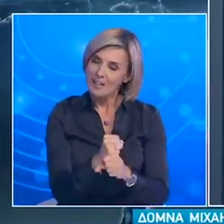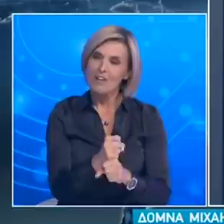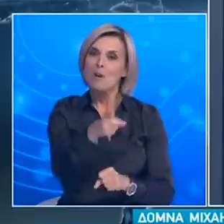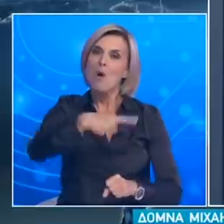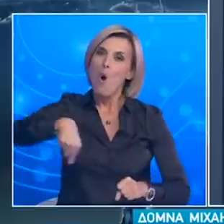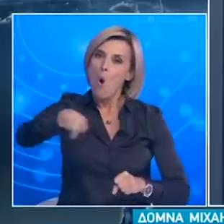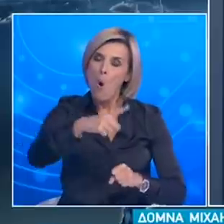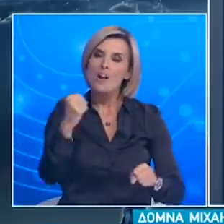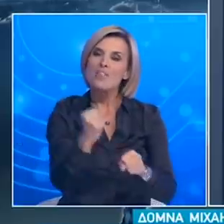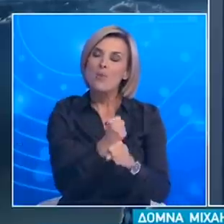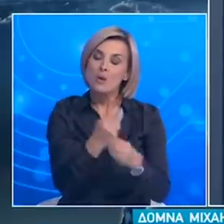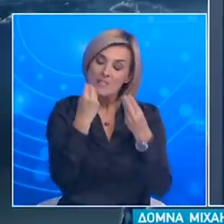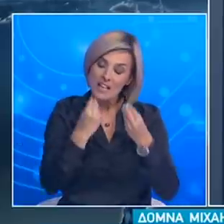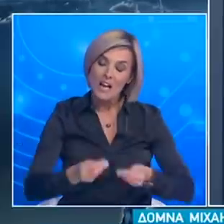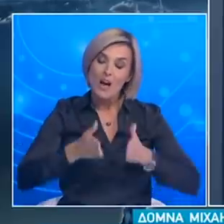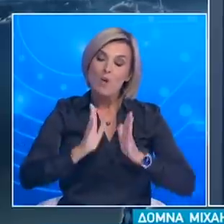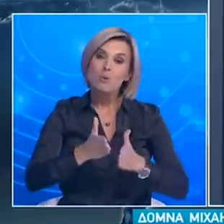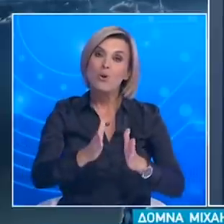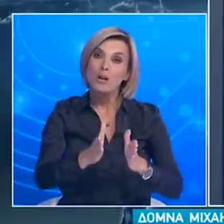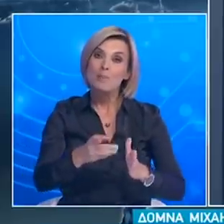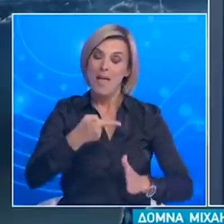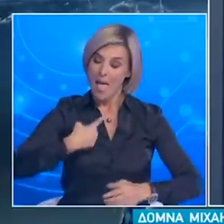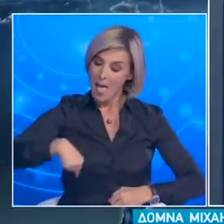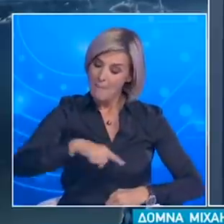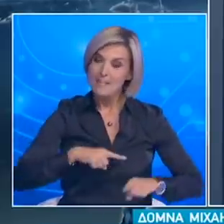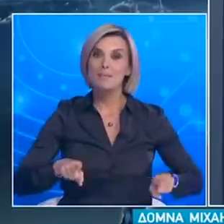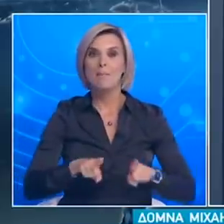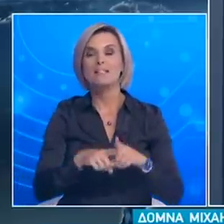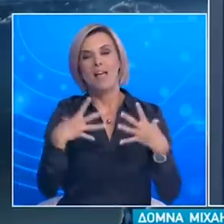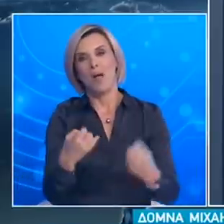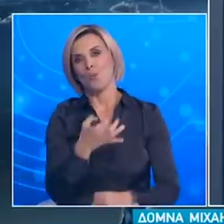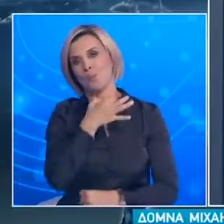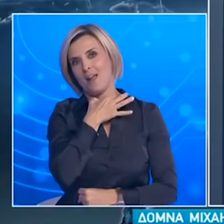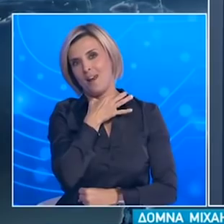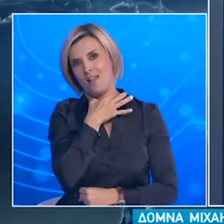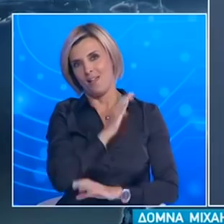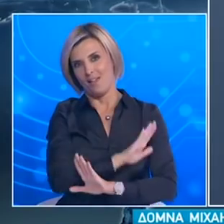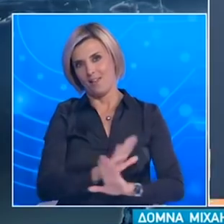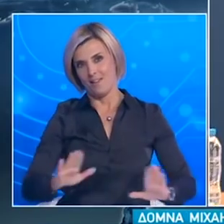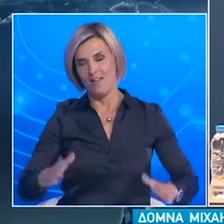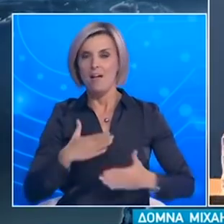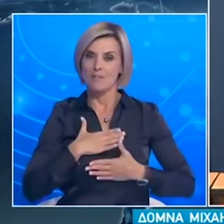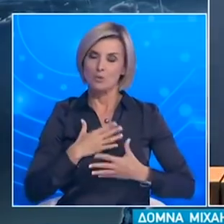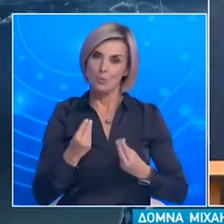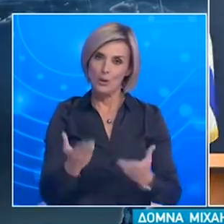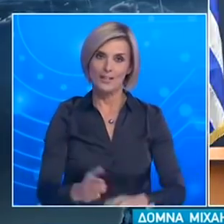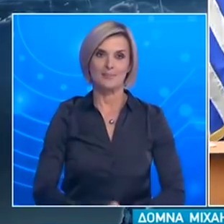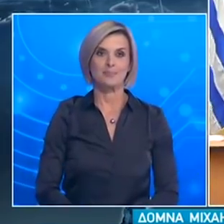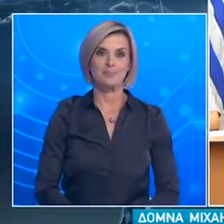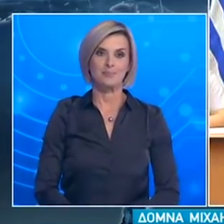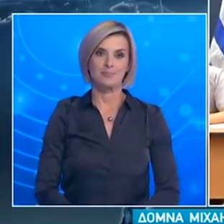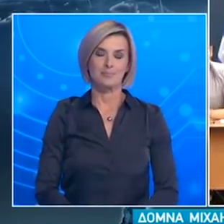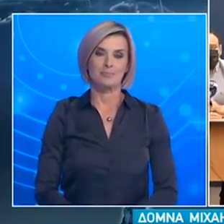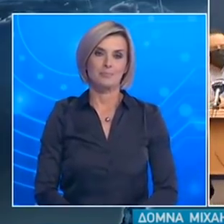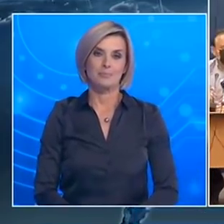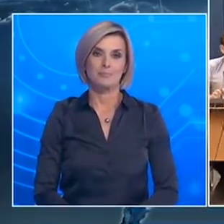τον καλύτερό σας εαυτό για εκείνους που σας και εμάς έχουν ανάγκη Σας ευχαριστώ Ευχαριστώ μου κύριε Υπουργέ